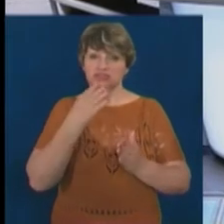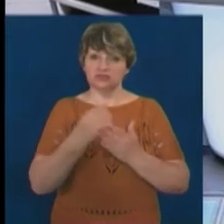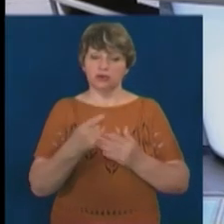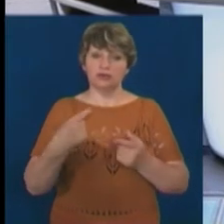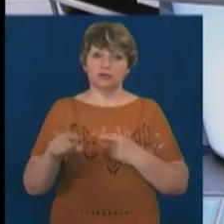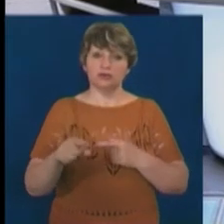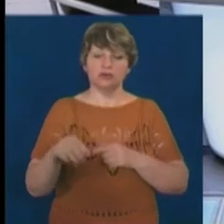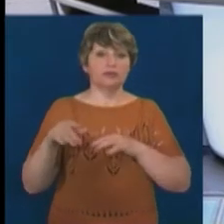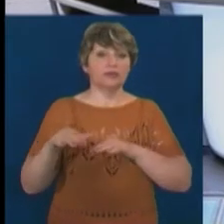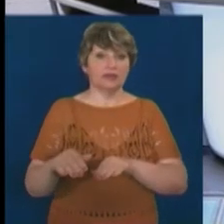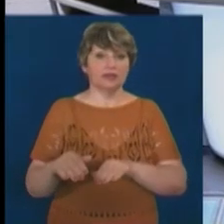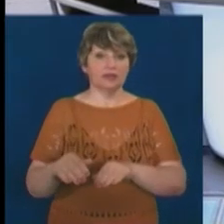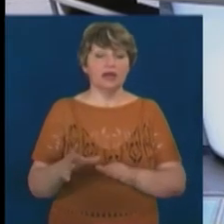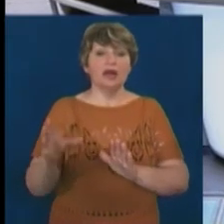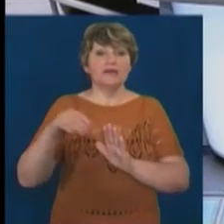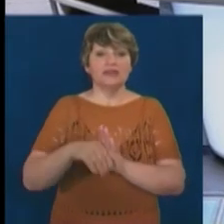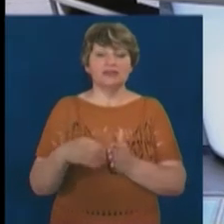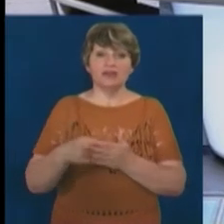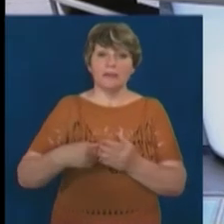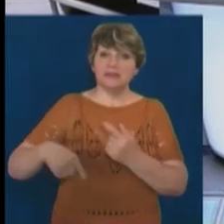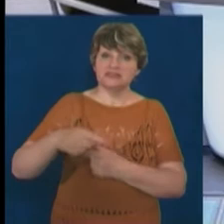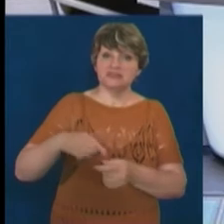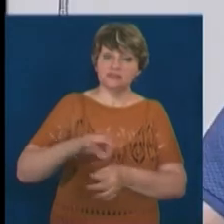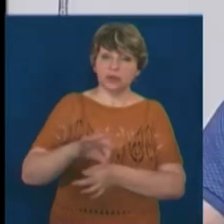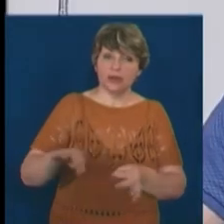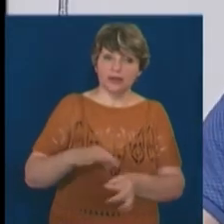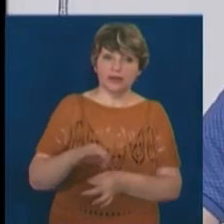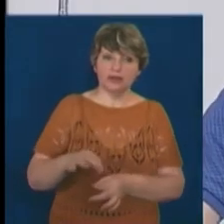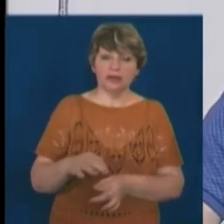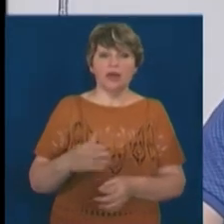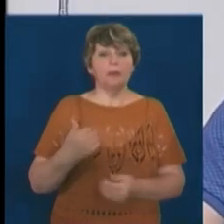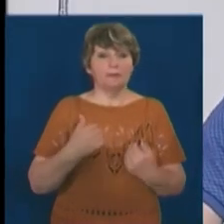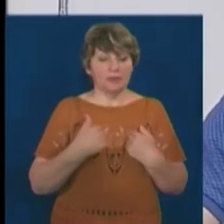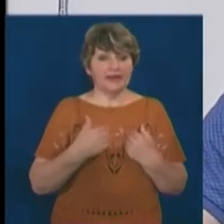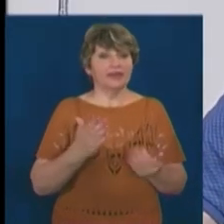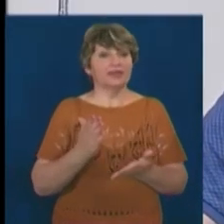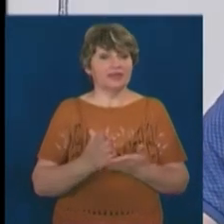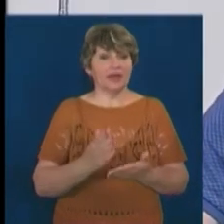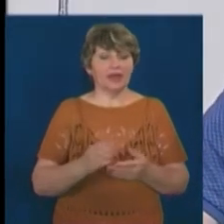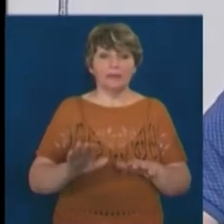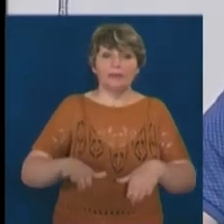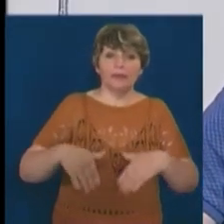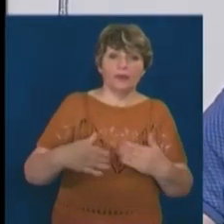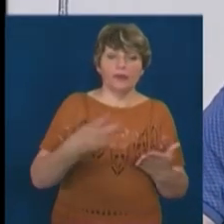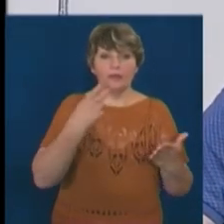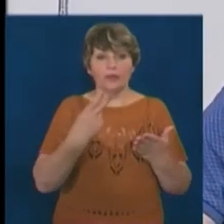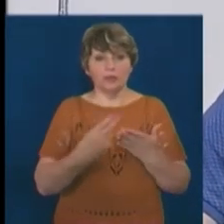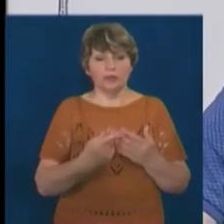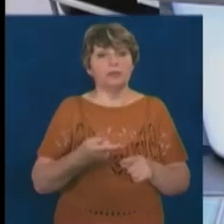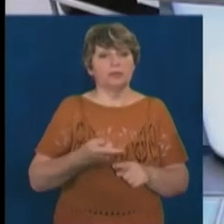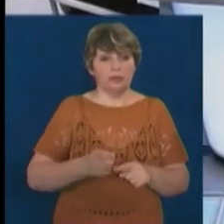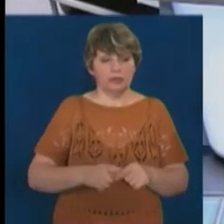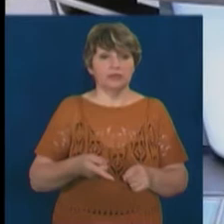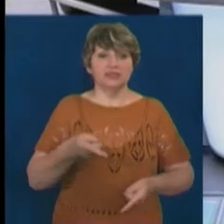механіка одна і та сама. Втілення бізнес-проекту, втілення соціального проєкту. Так, як ми її подаємо, так, як ми показуємо. Тому дійсно.